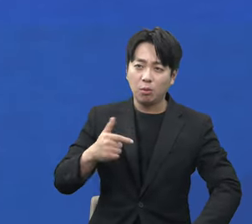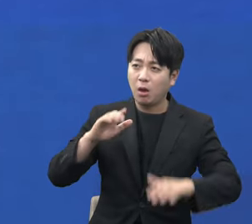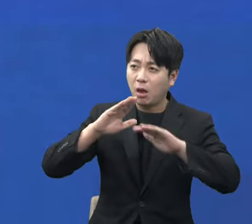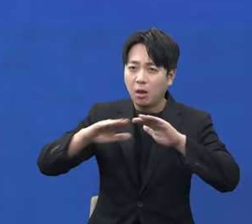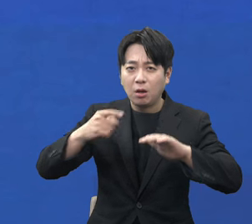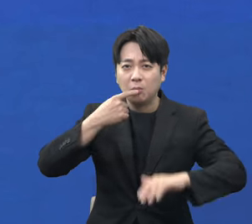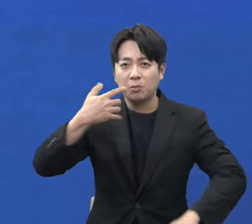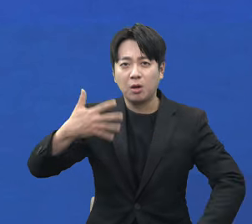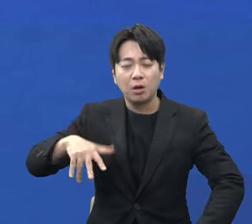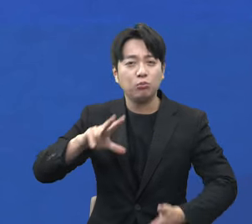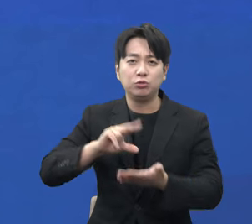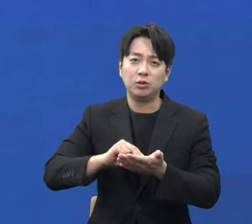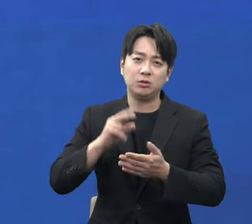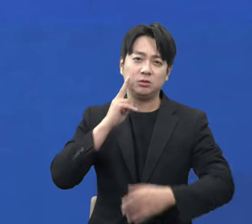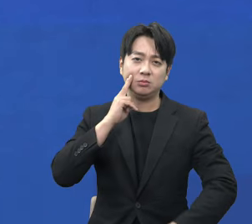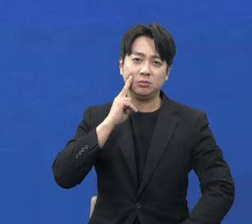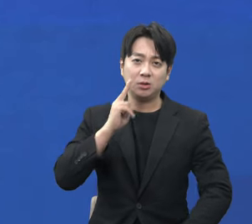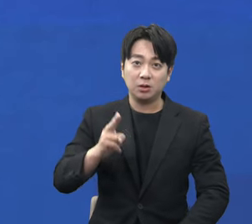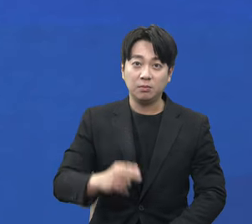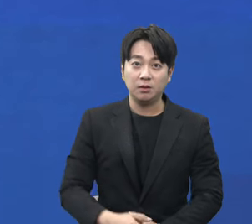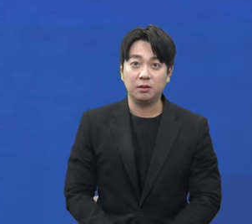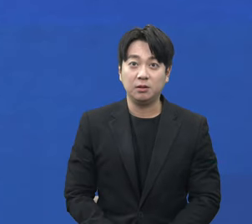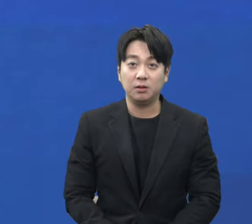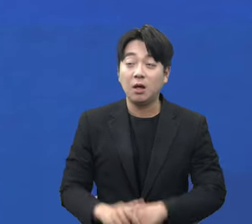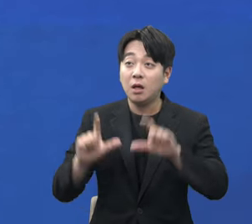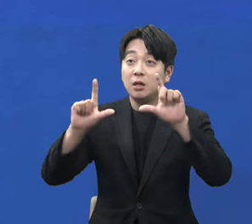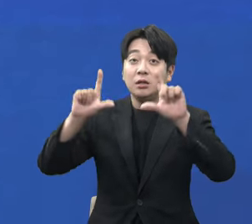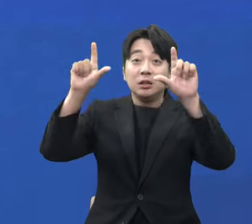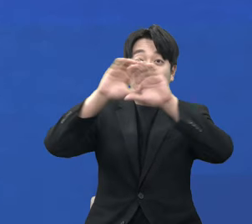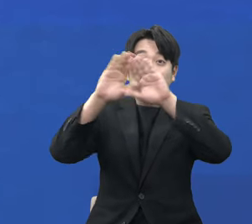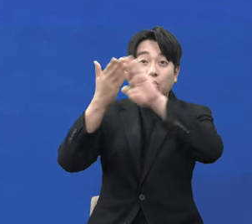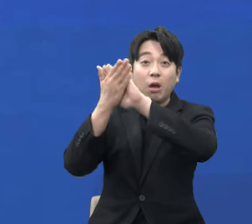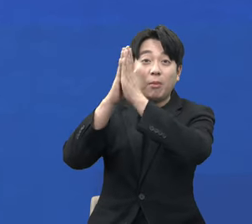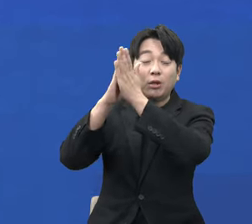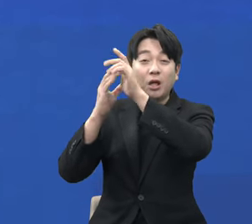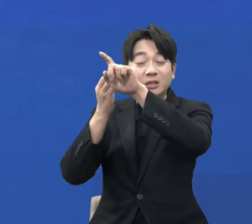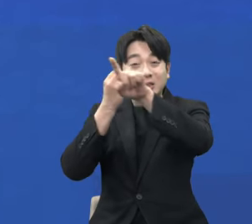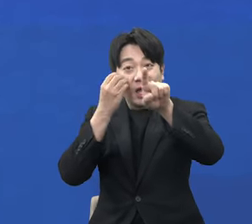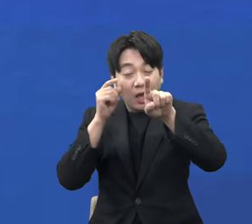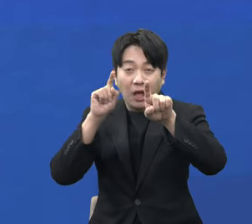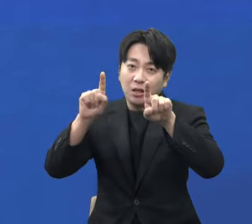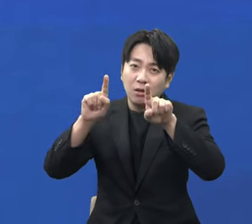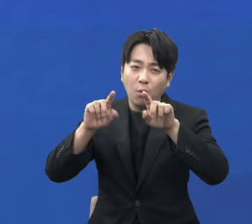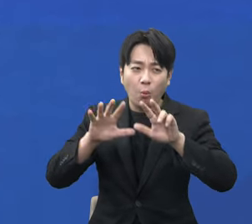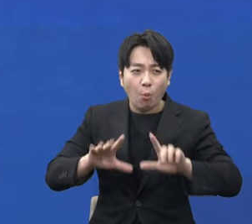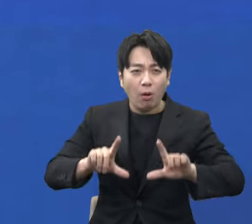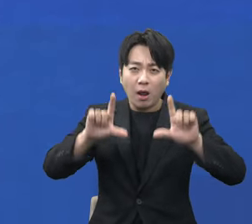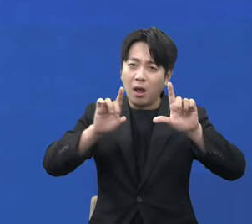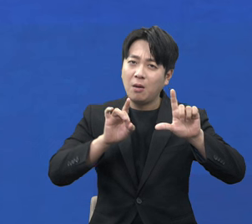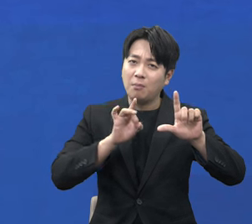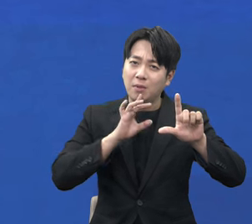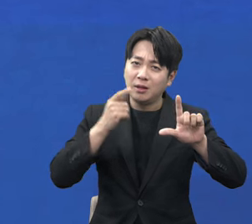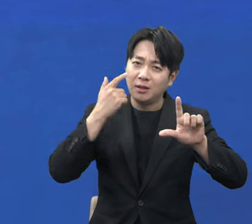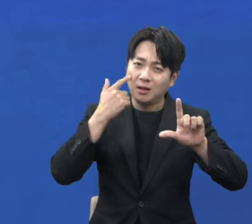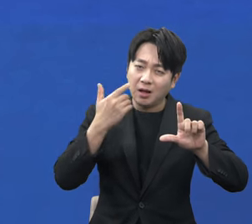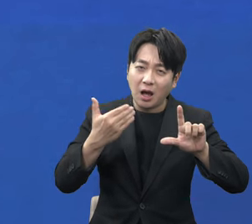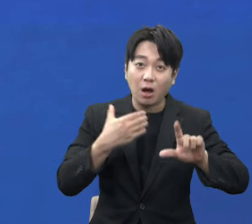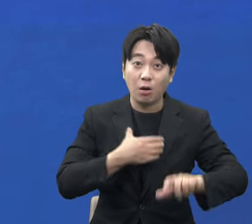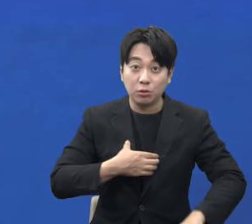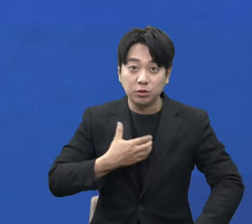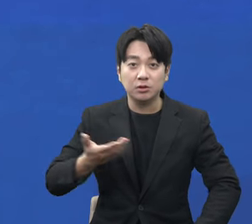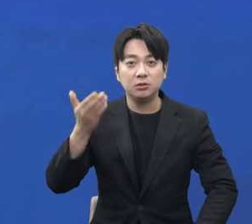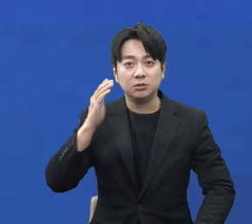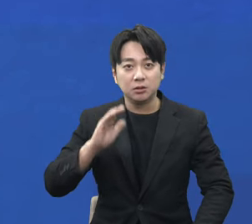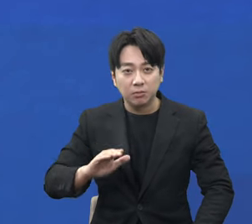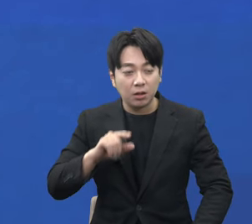이상기후야 일이야 하늘의 일이라지만 국민을 위해 일할 정부가 나서서 농업을 망가뜨리는 짓을 더 이상 두고